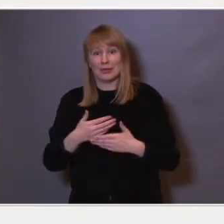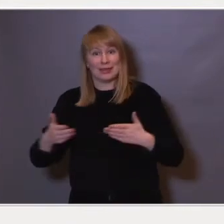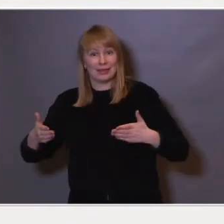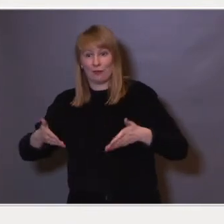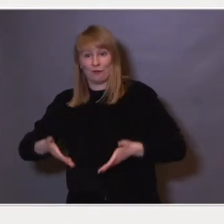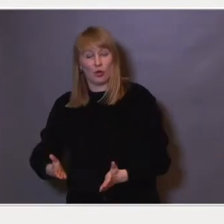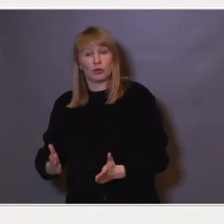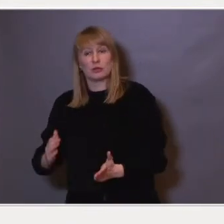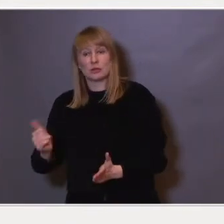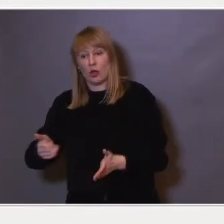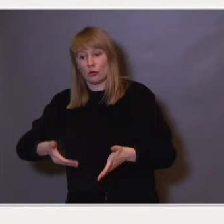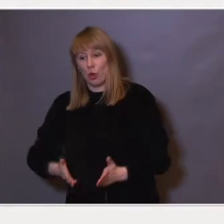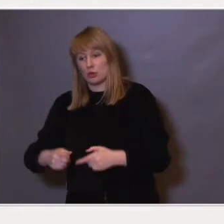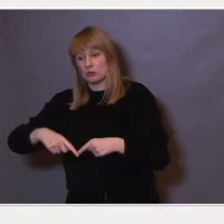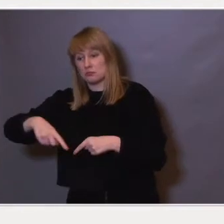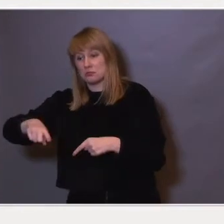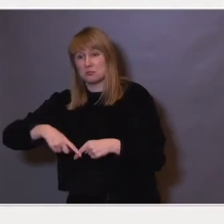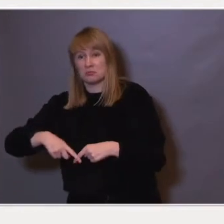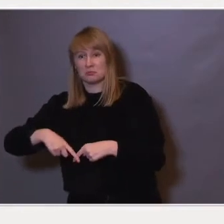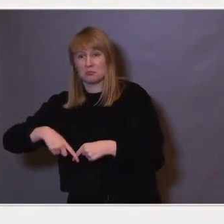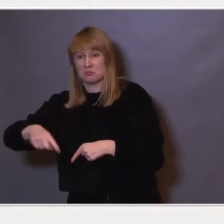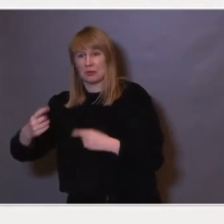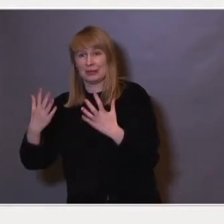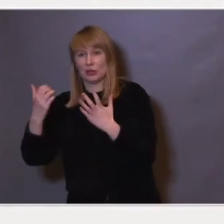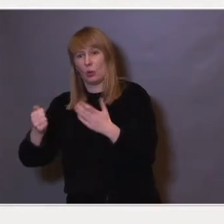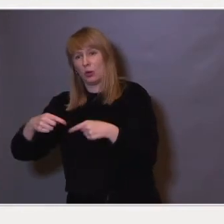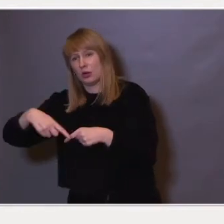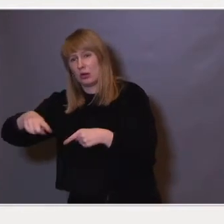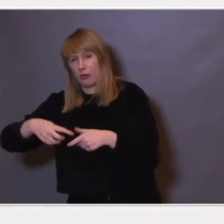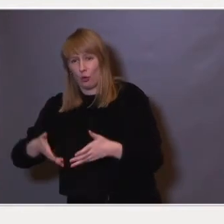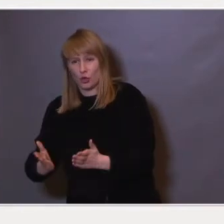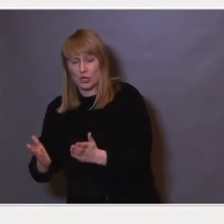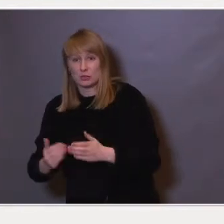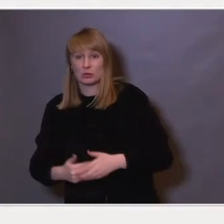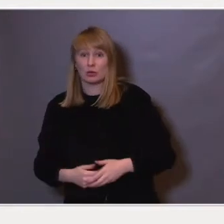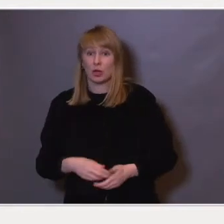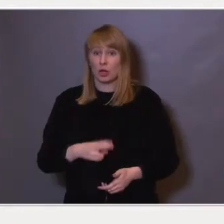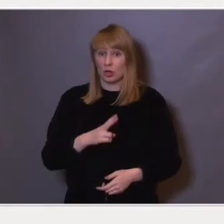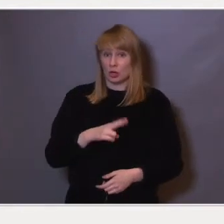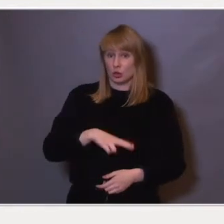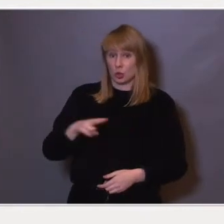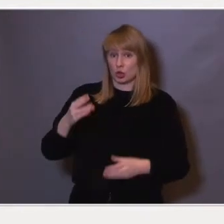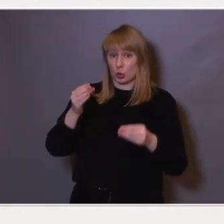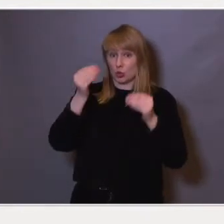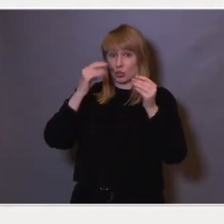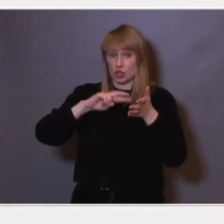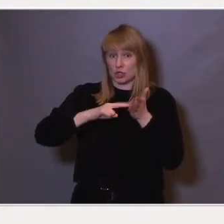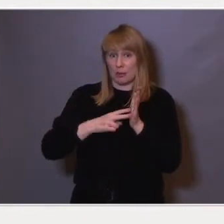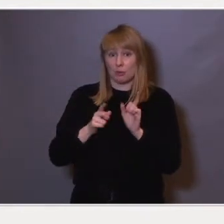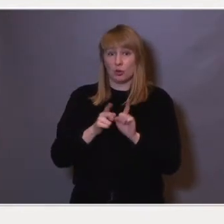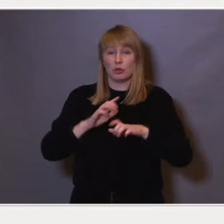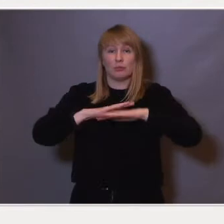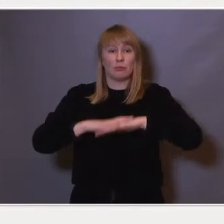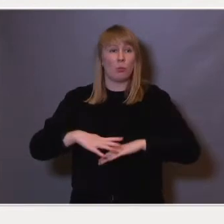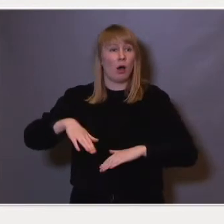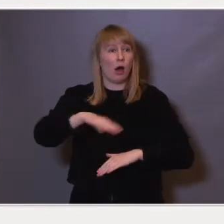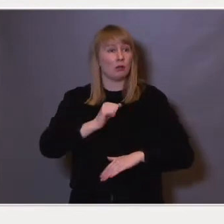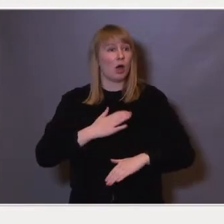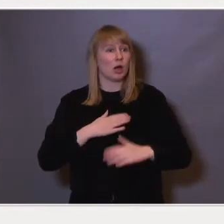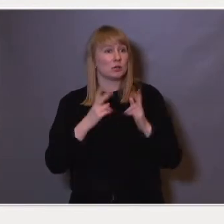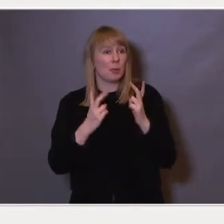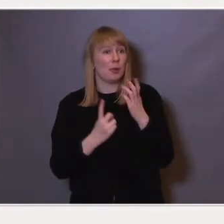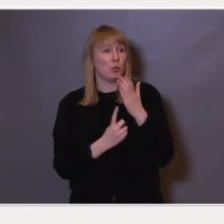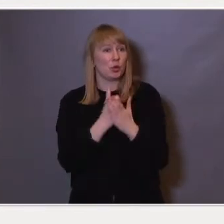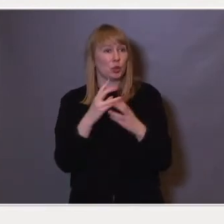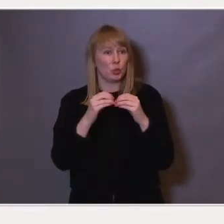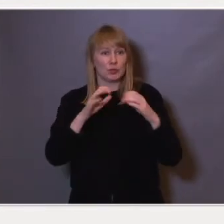fødes de neste tiårene. Det norske utdanningssystemet legger til grunn at alle skal få samme mulighet til å